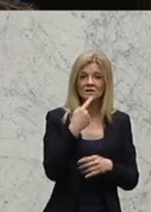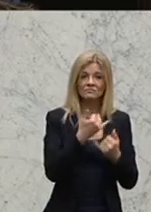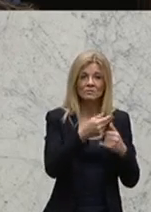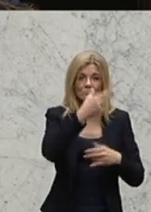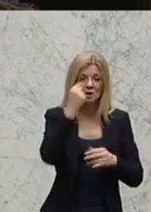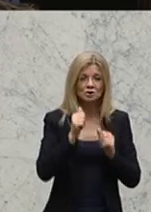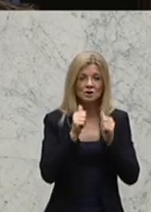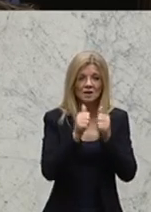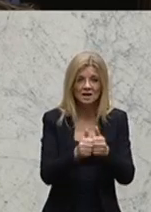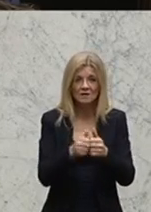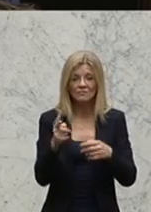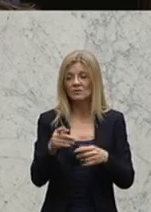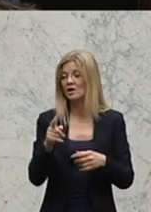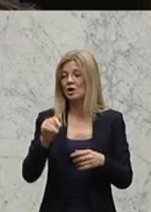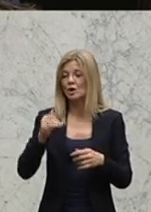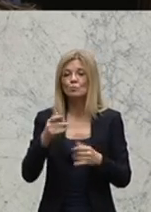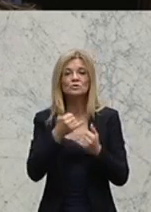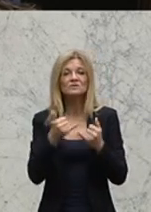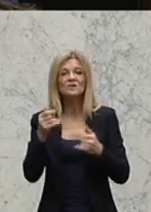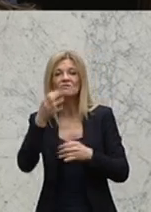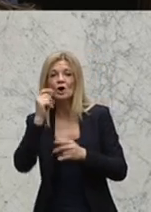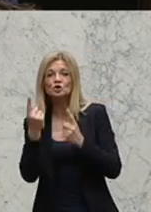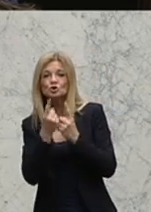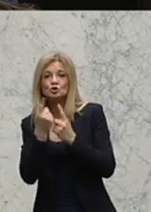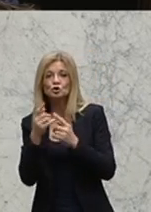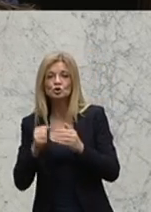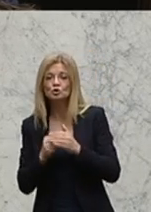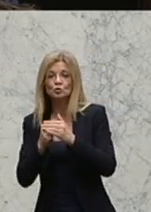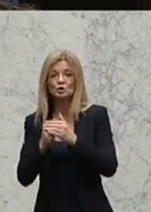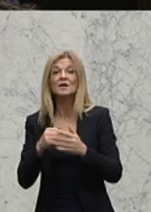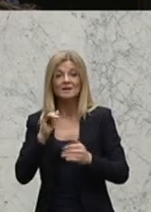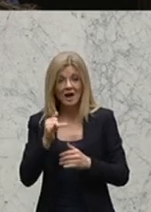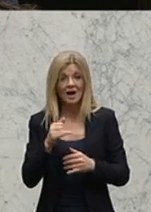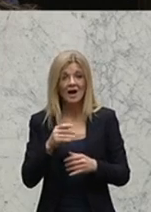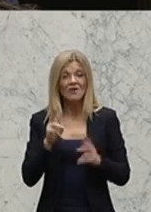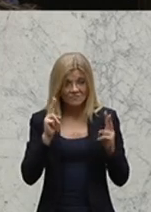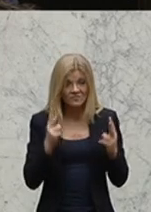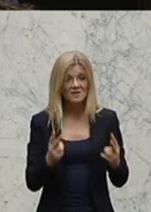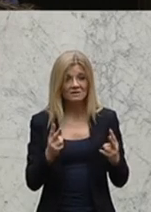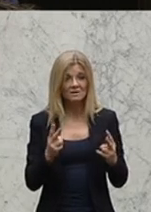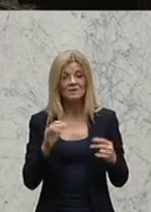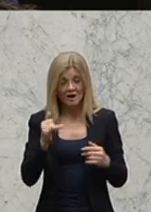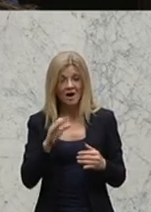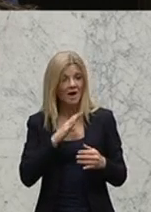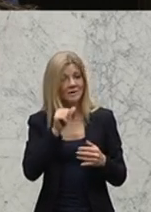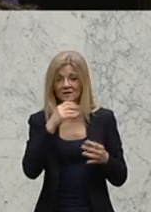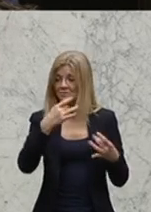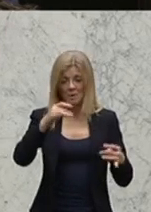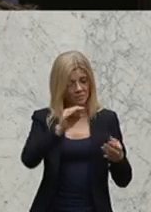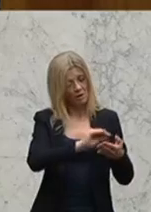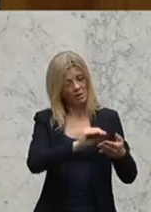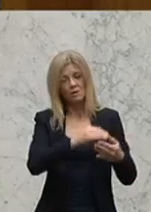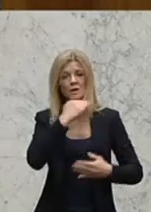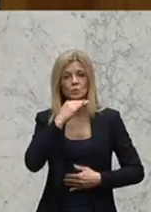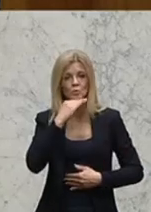von Frauen berücksichtigen soll. Ja, das ist wichtig. Aber hier müssen auch Taten folgen. Es reicht nicht, wenn es am Papier bleibt. Und wir können die